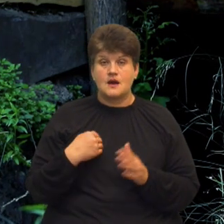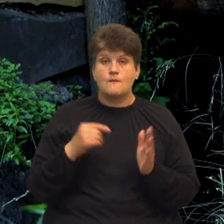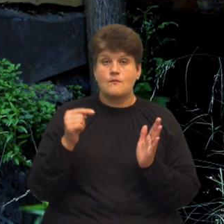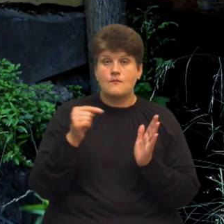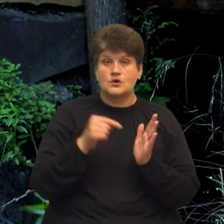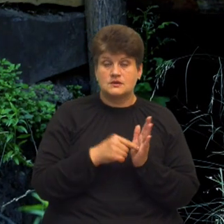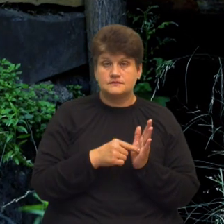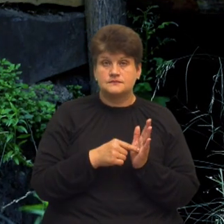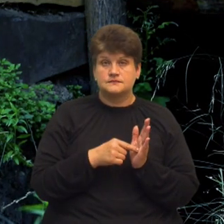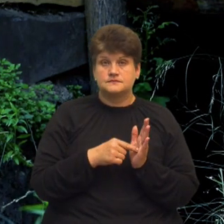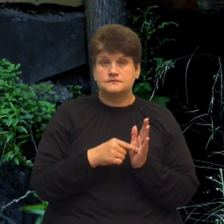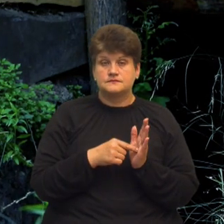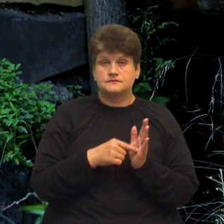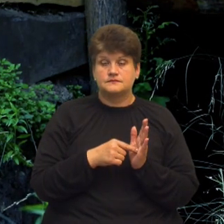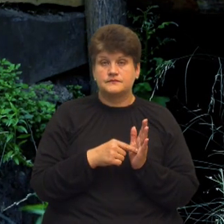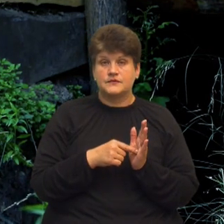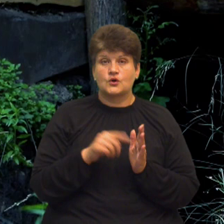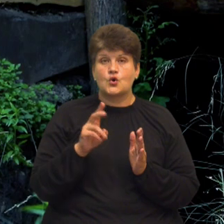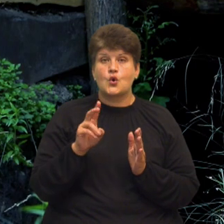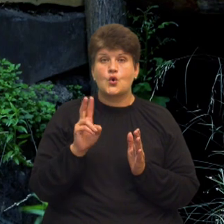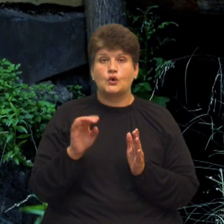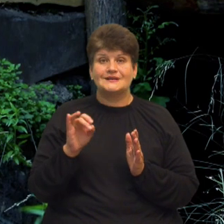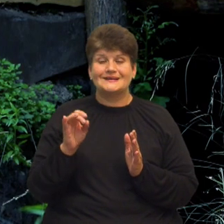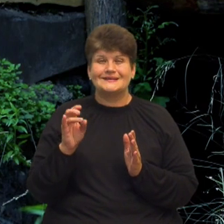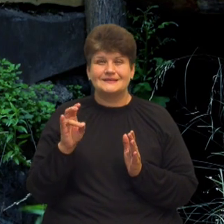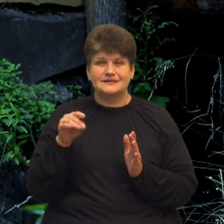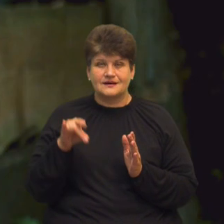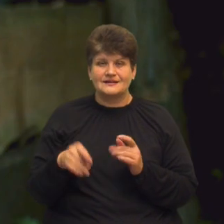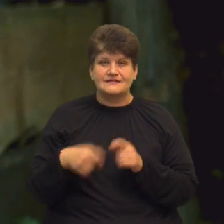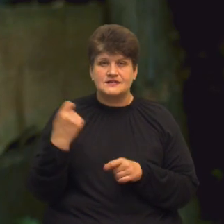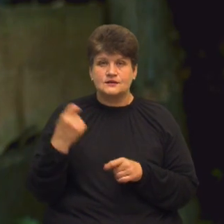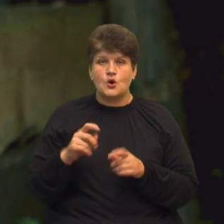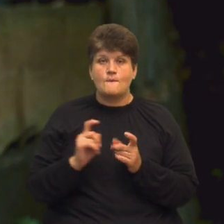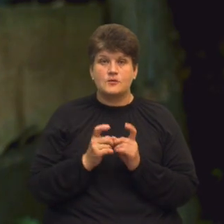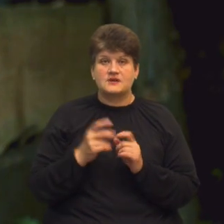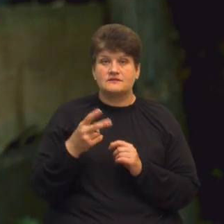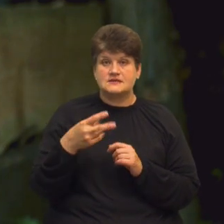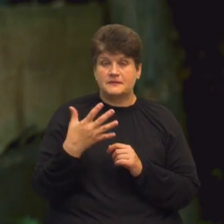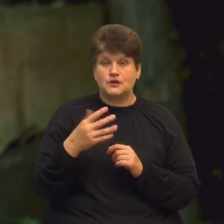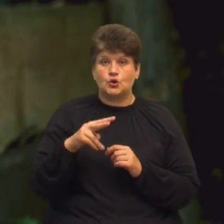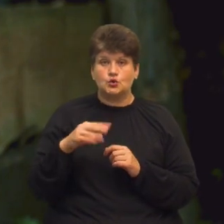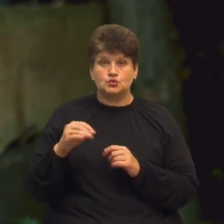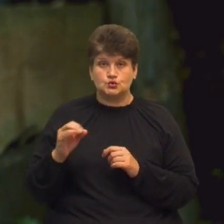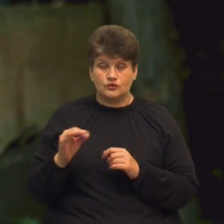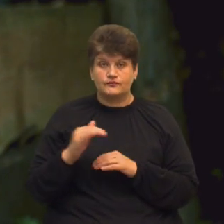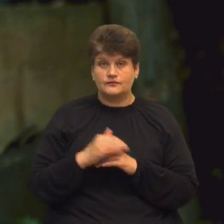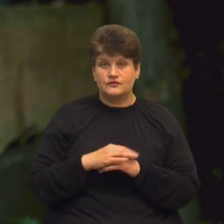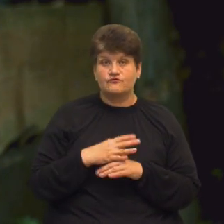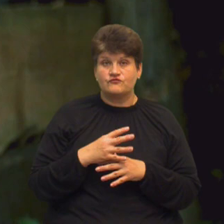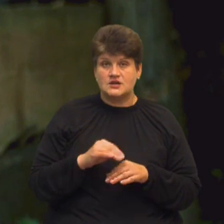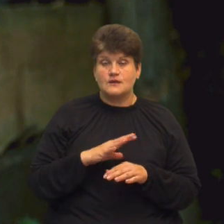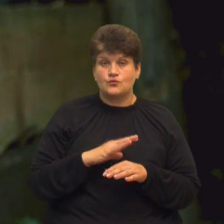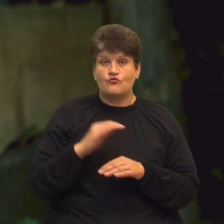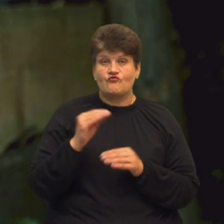в роту контрдиверсійної боротьби. І з 25-го лютого звечора я вже був в складі